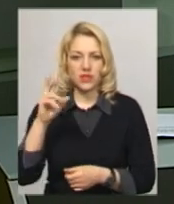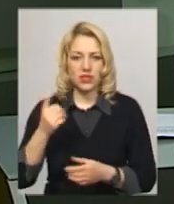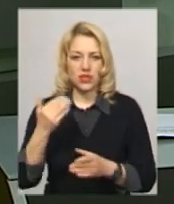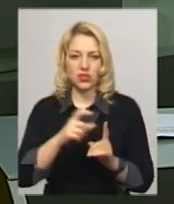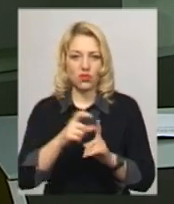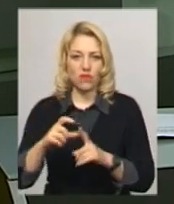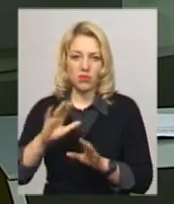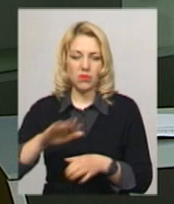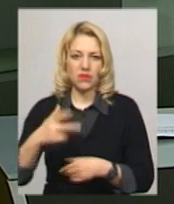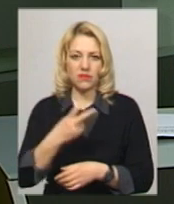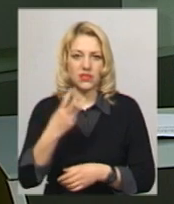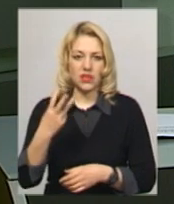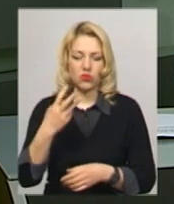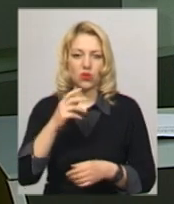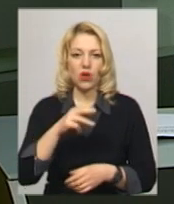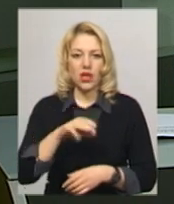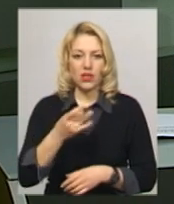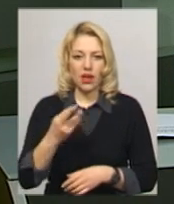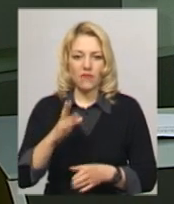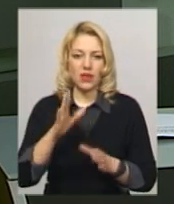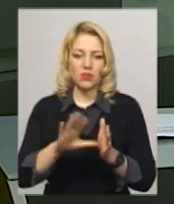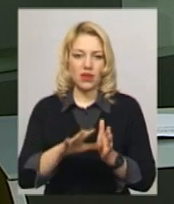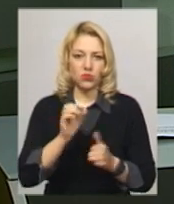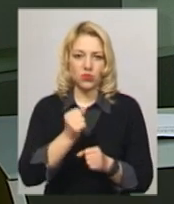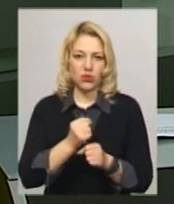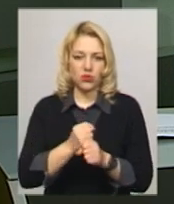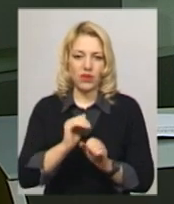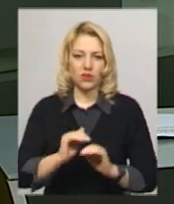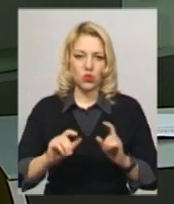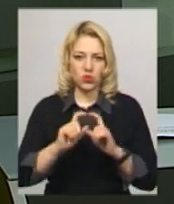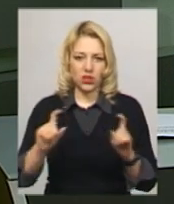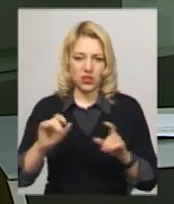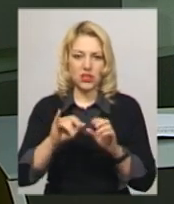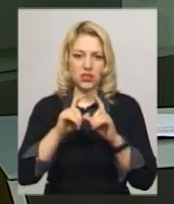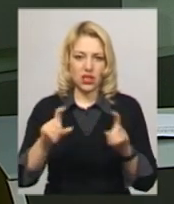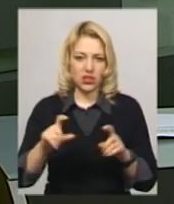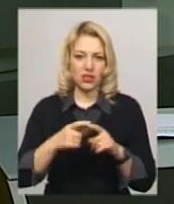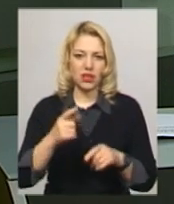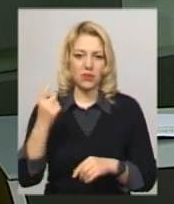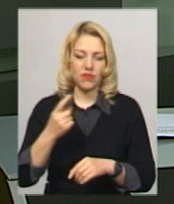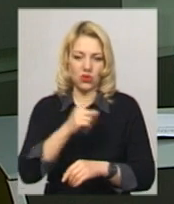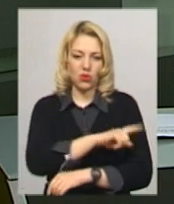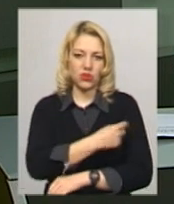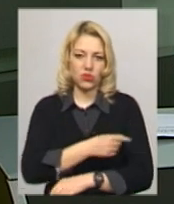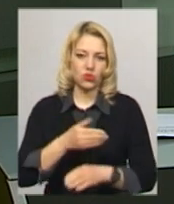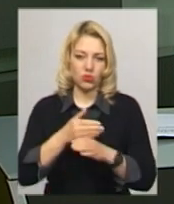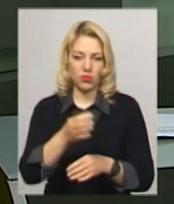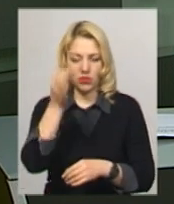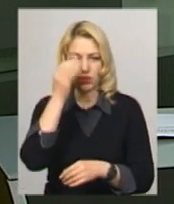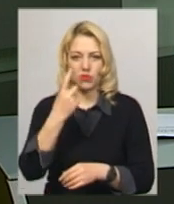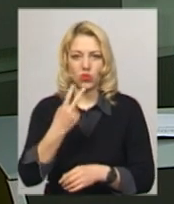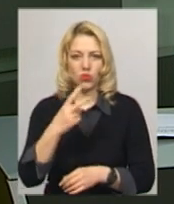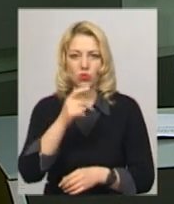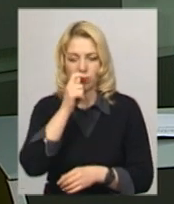За її словами, після 23 травня бригади працюватимуть в садочках та закладах первинної медичної допомоги. Нагадаю, 2